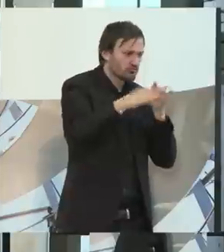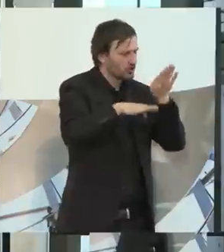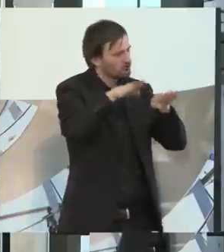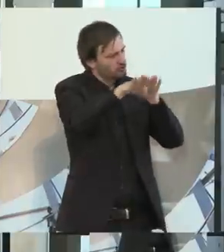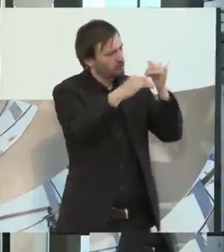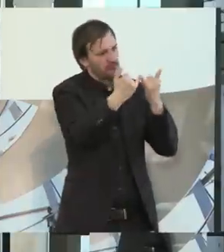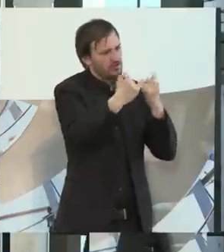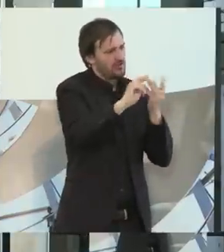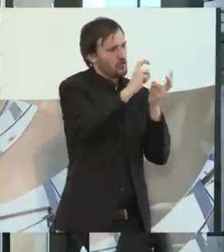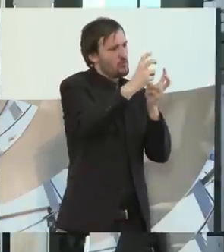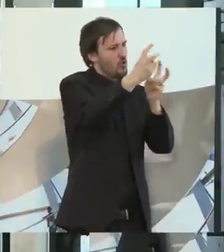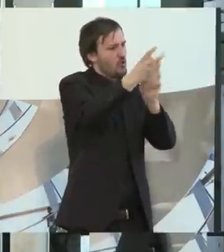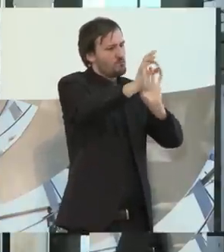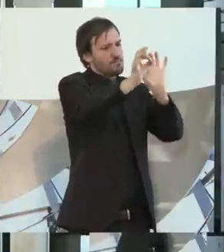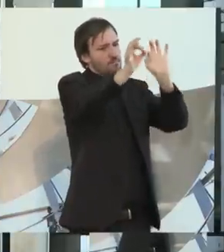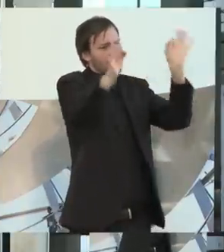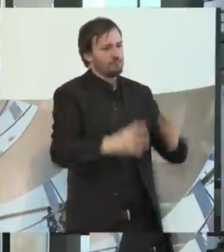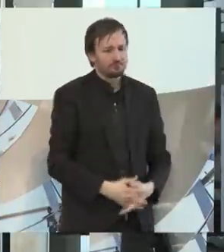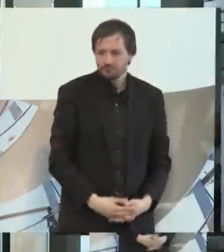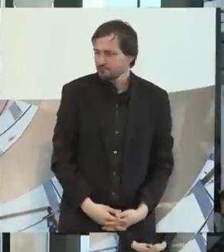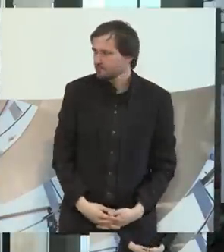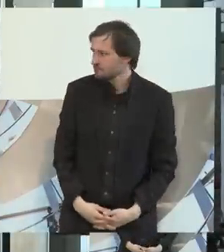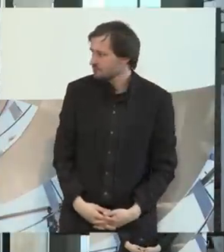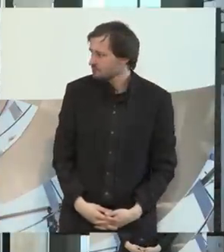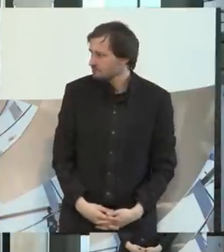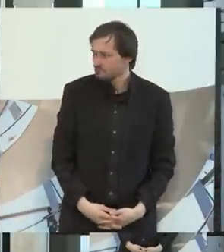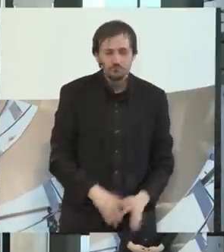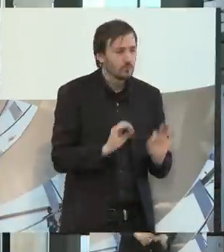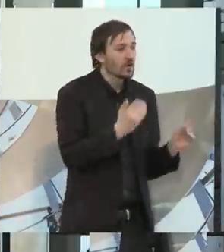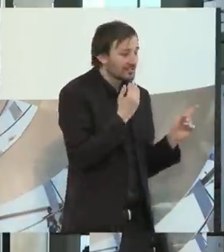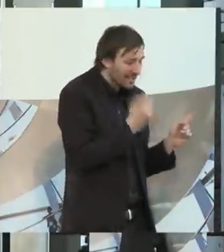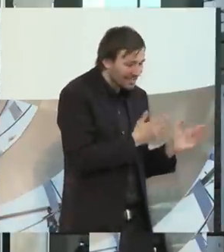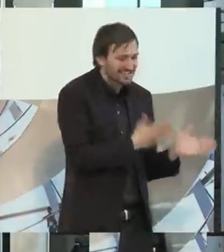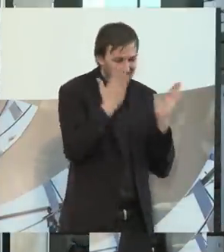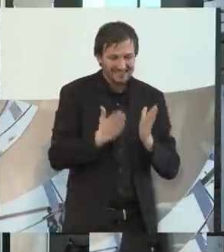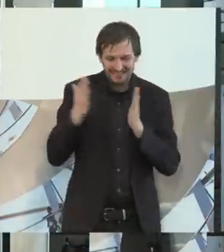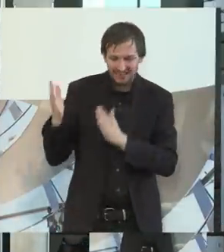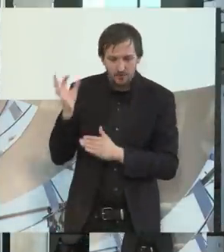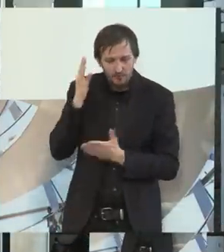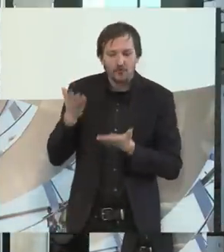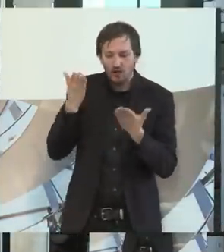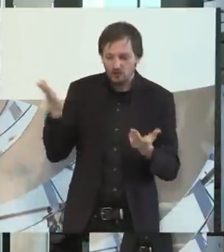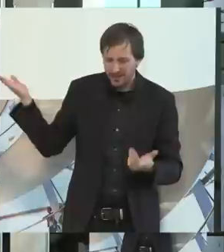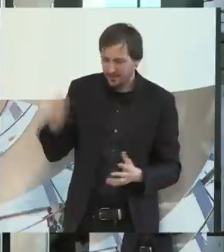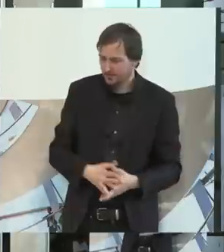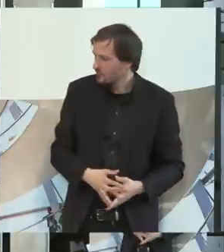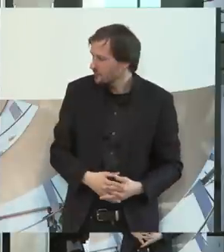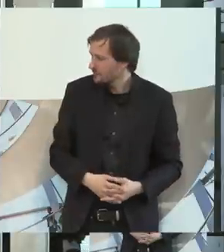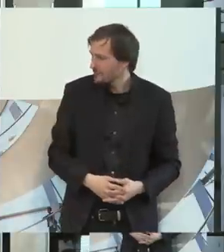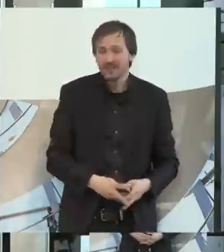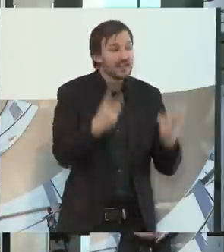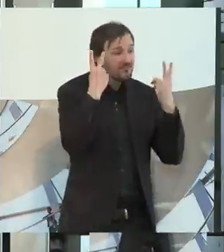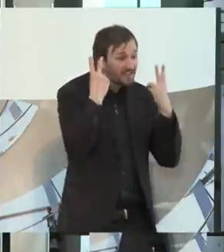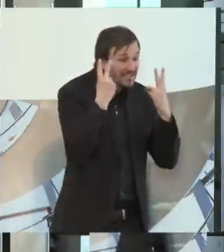Vielen Dank. würde noch was anfingen. Und dann würde ich aber die Runde öffnen wollen. Also ich finde es natürlich ganz wichtig, dass